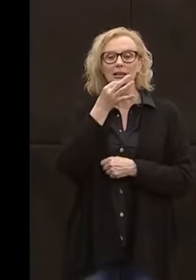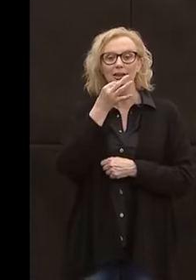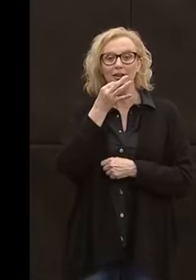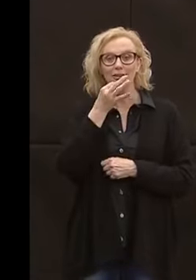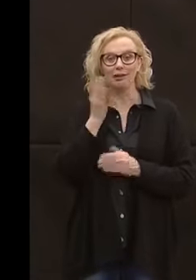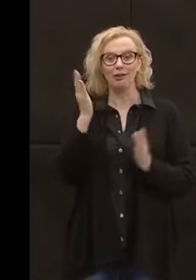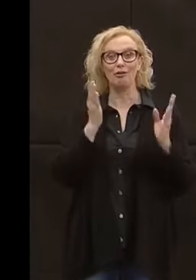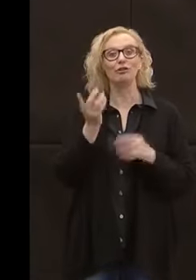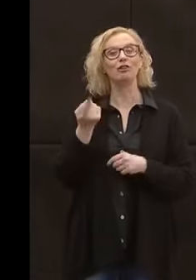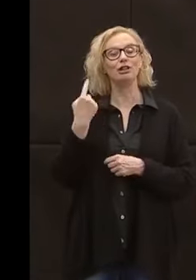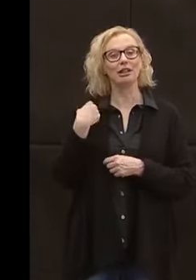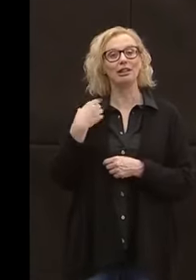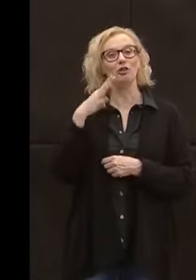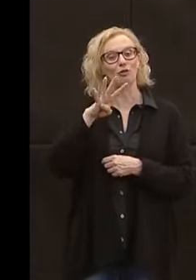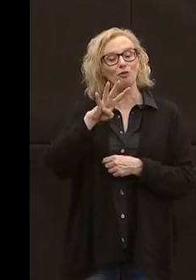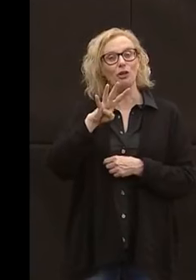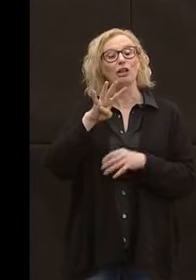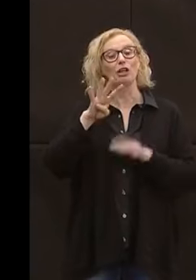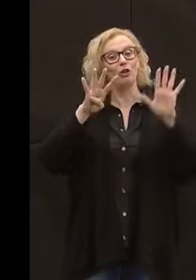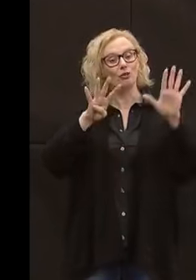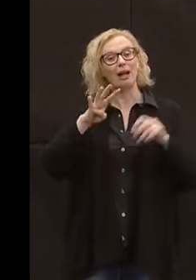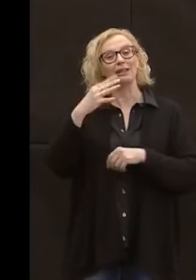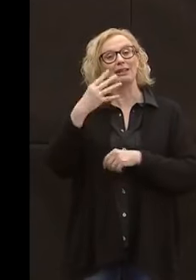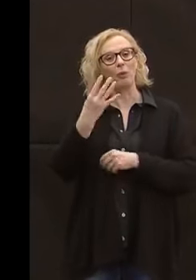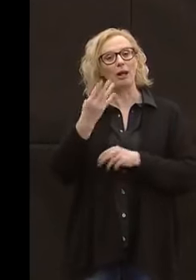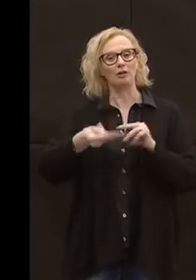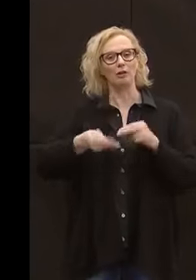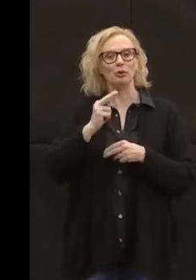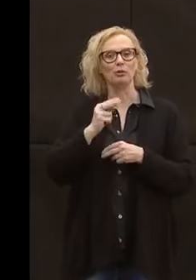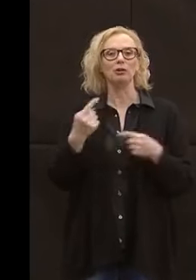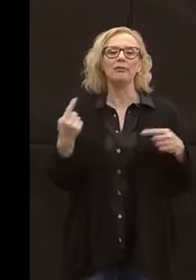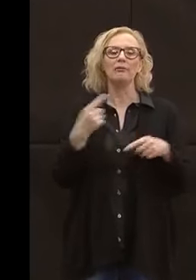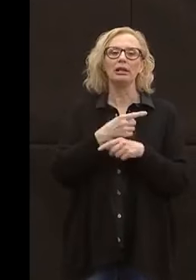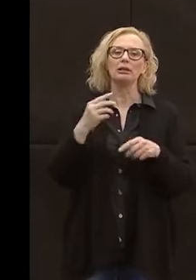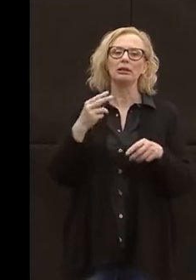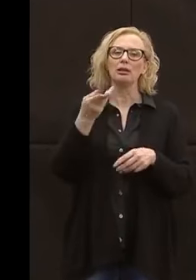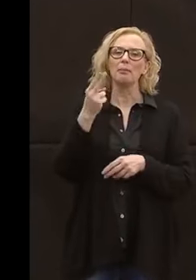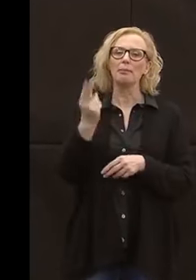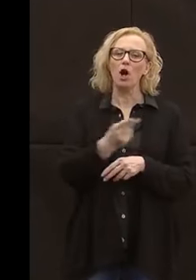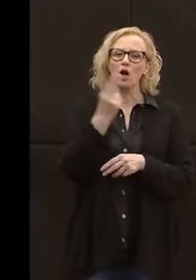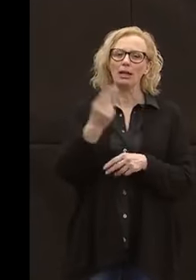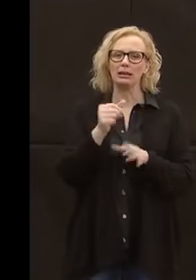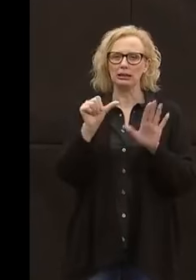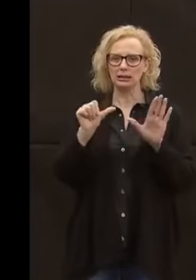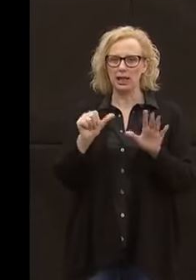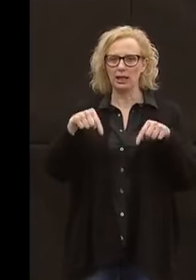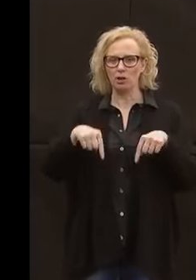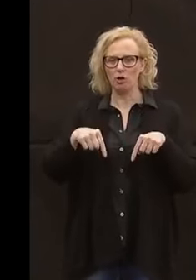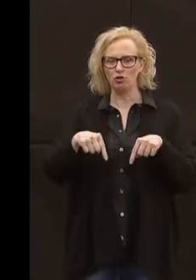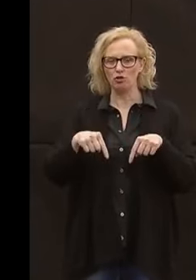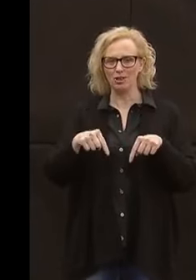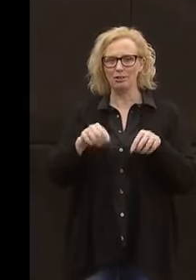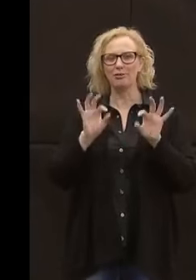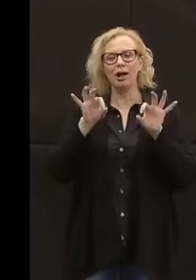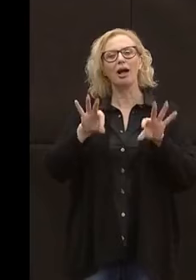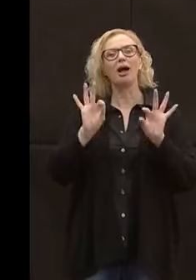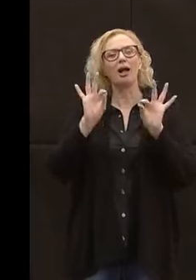rispetto alla giornata di ieri purtroppo per i decessi oggi registriamo 6 decessi siamo arrivati a